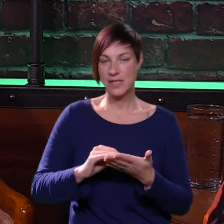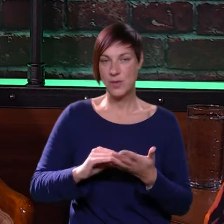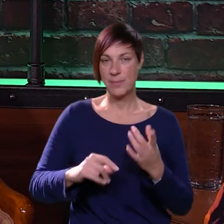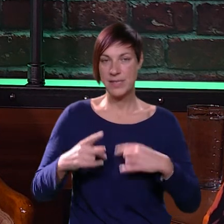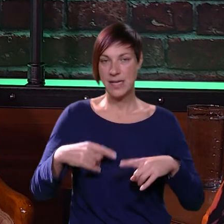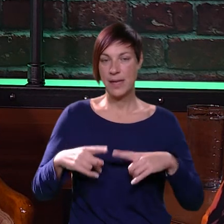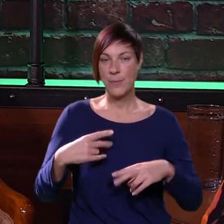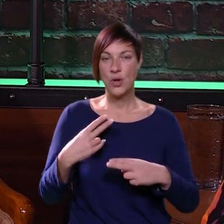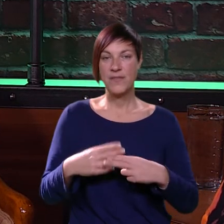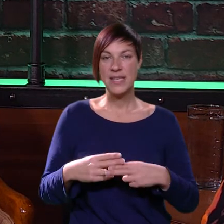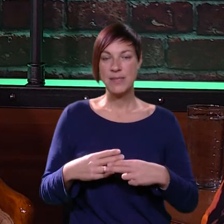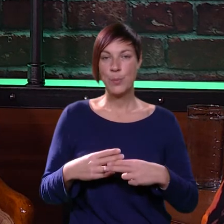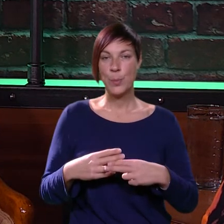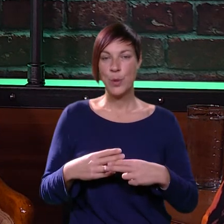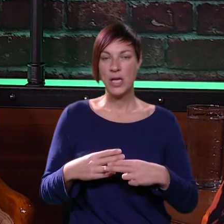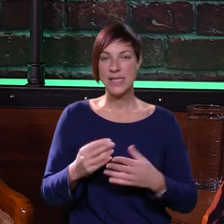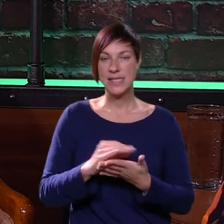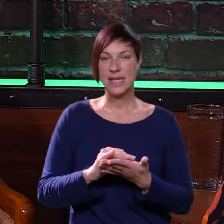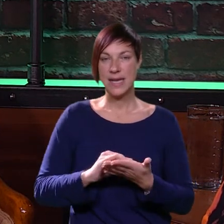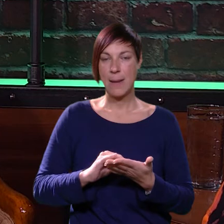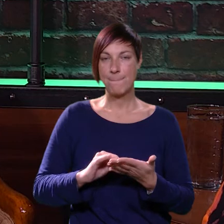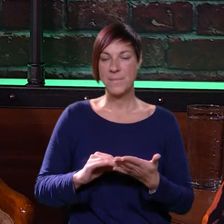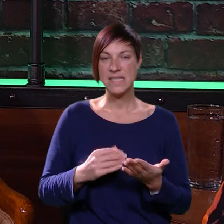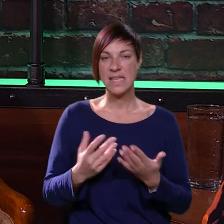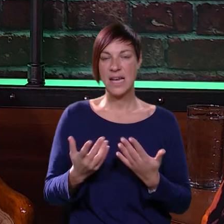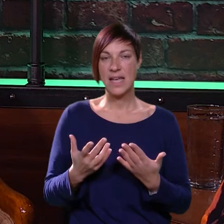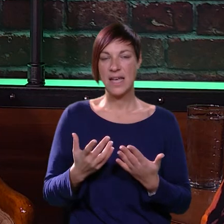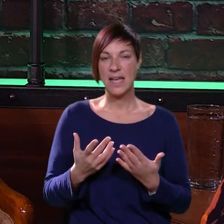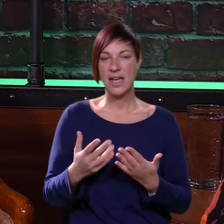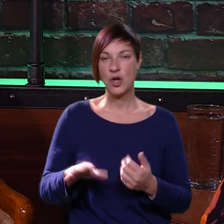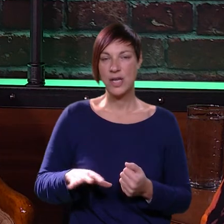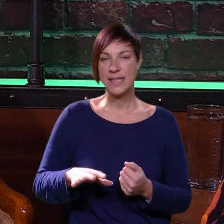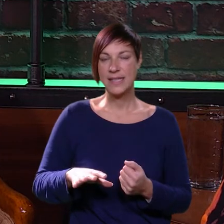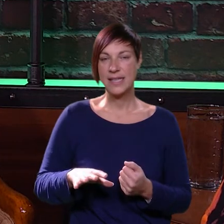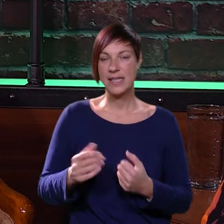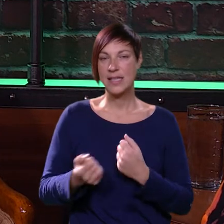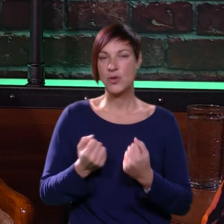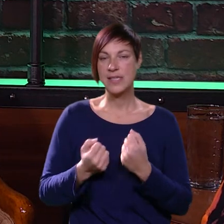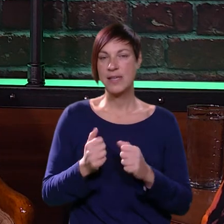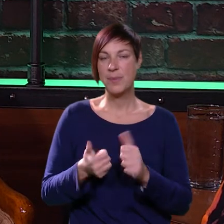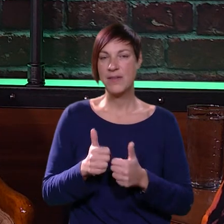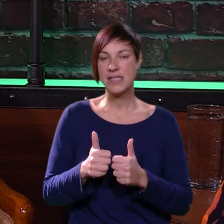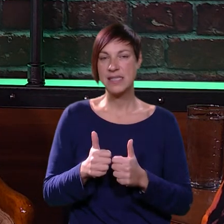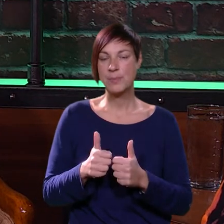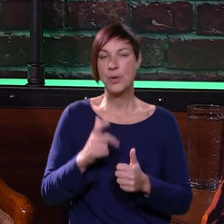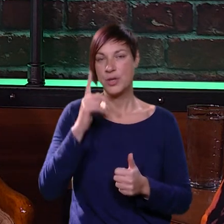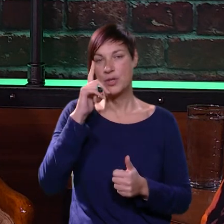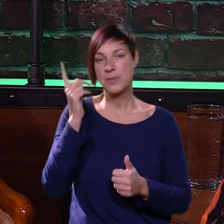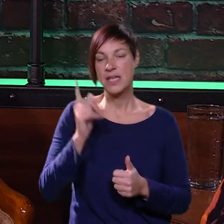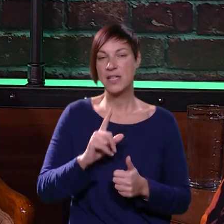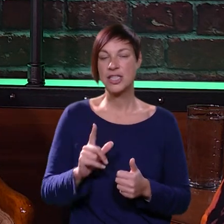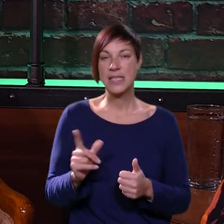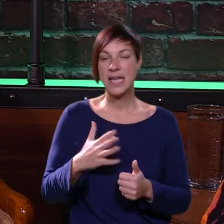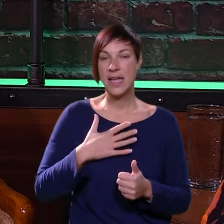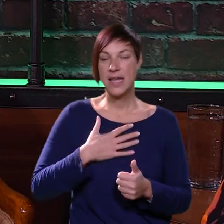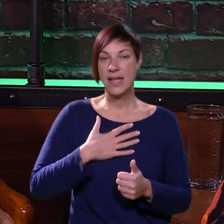su napisali povijest bolesti i to, napisala je kako je djete koje se bavi sportom, sportoš, znači,